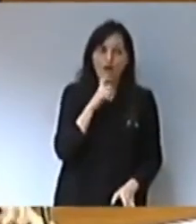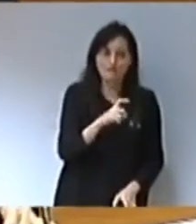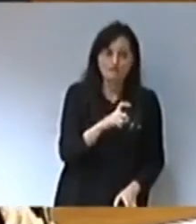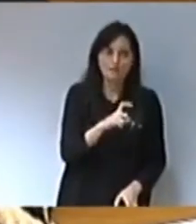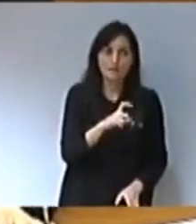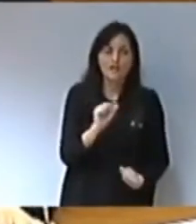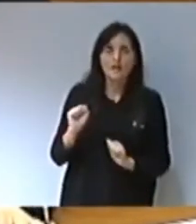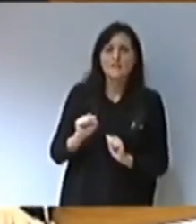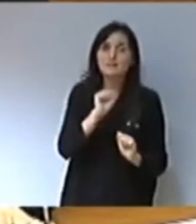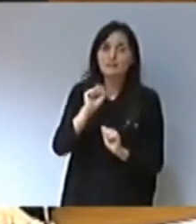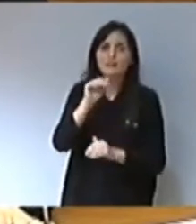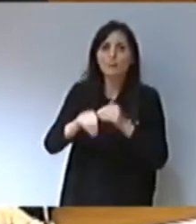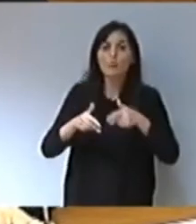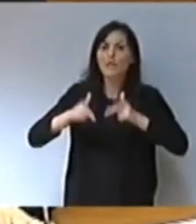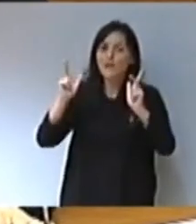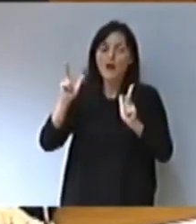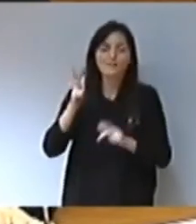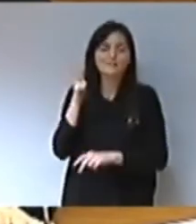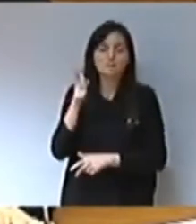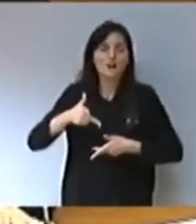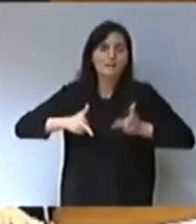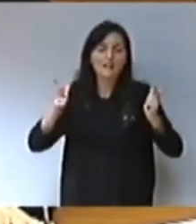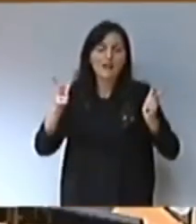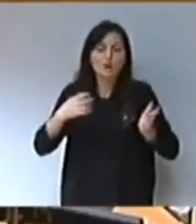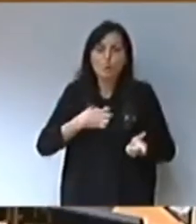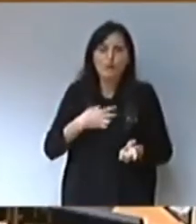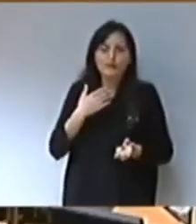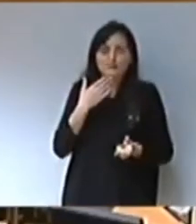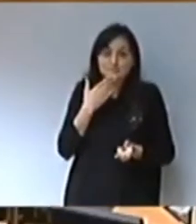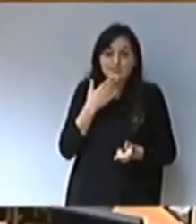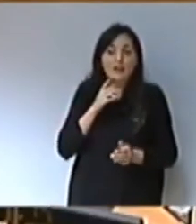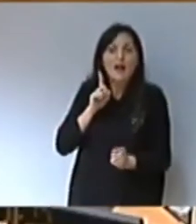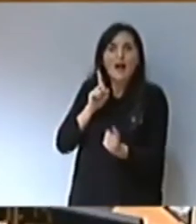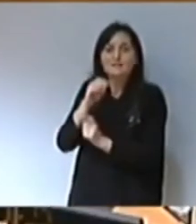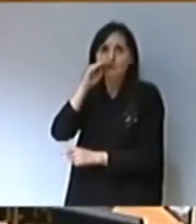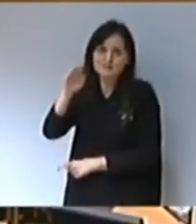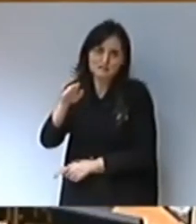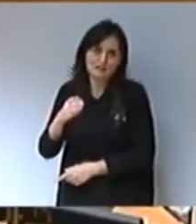pot defensar la democràcia, els drets i les llibertats, sense ser antifeixistes.